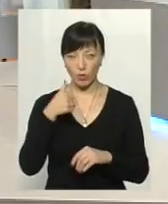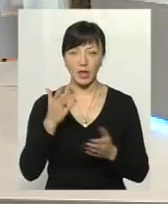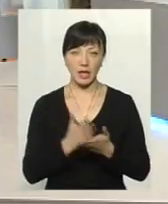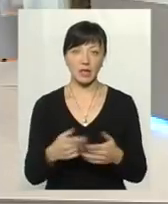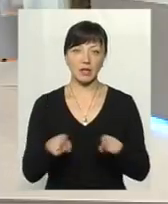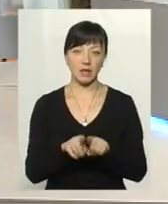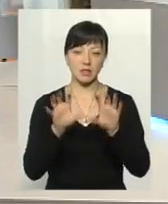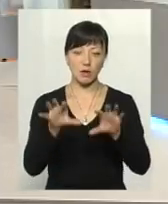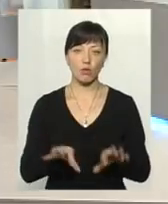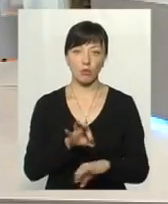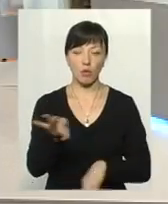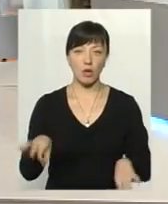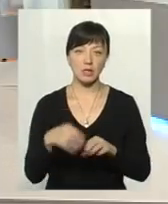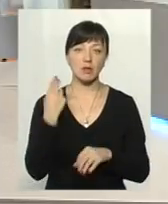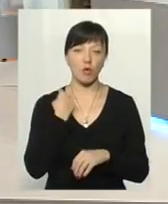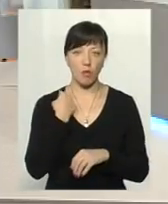є такий законопроект,